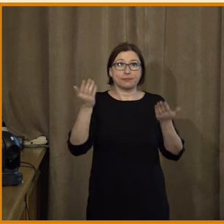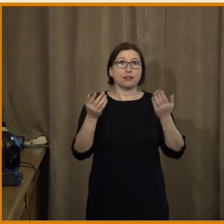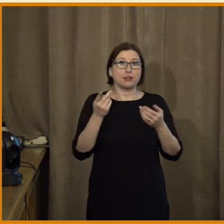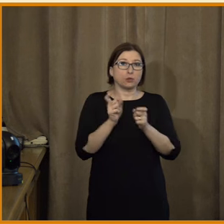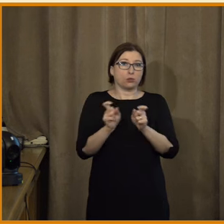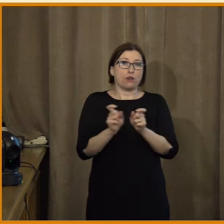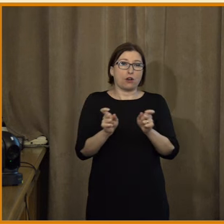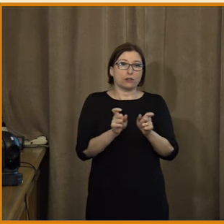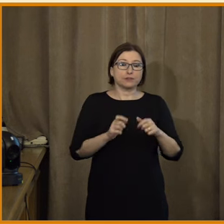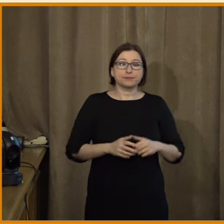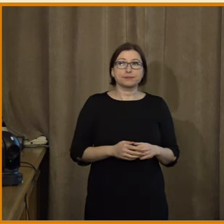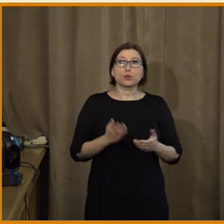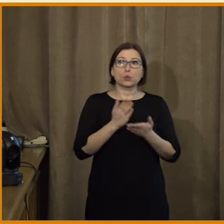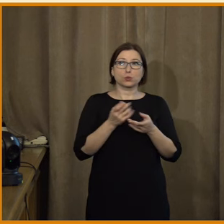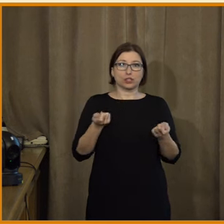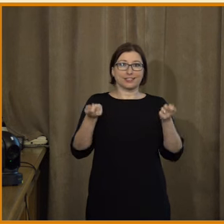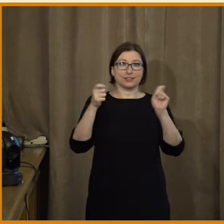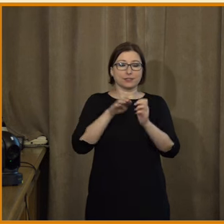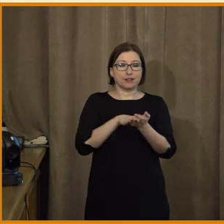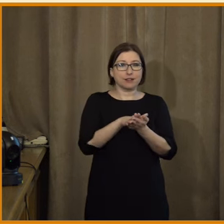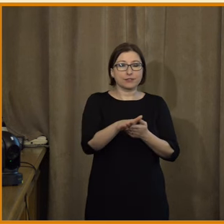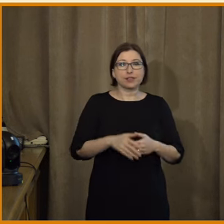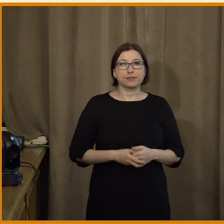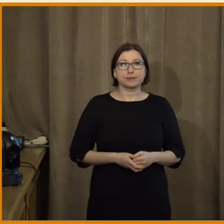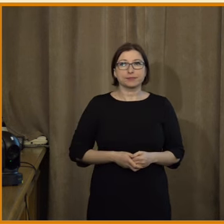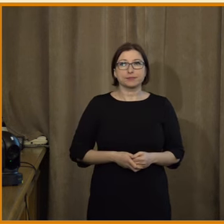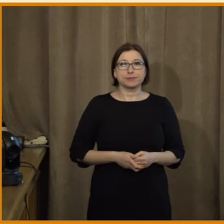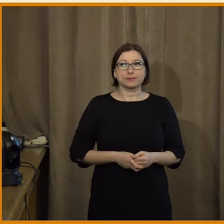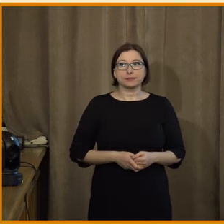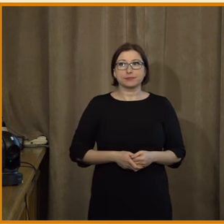Už se doufám blížím ke konci, další slajd.